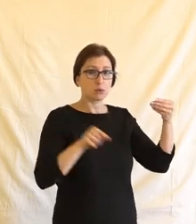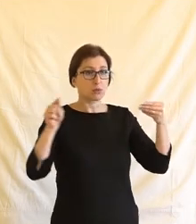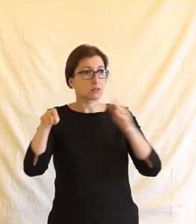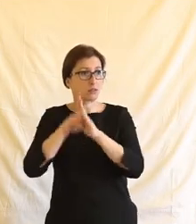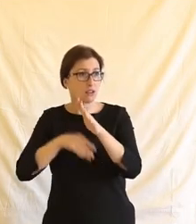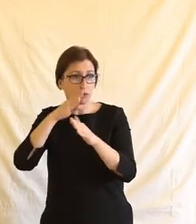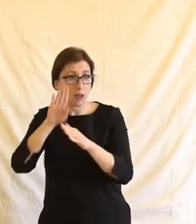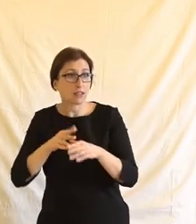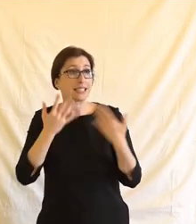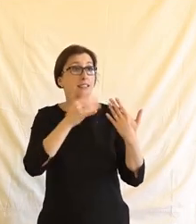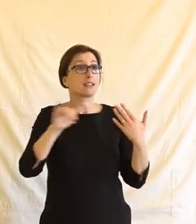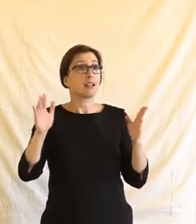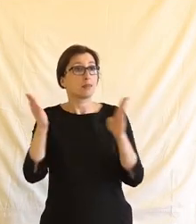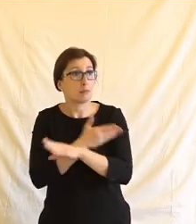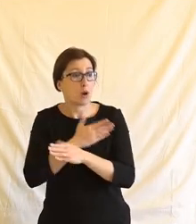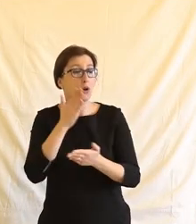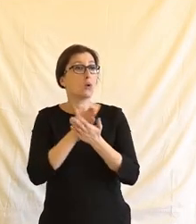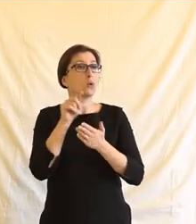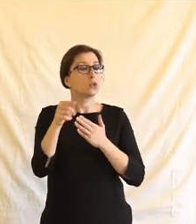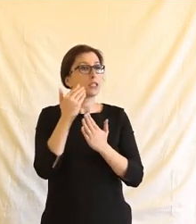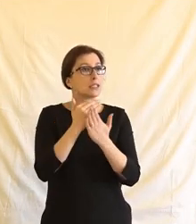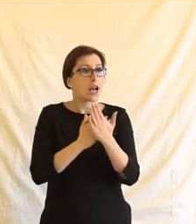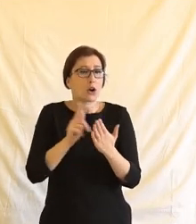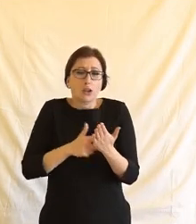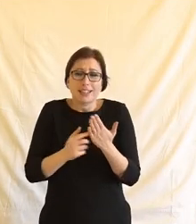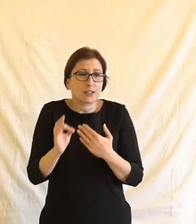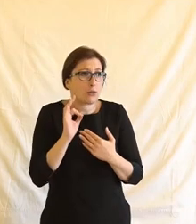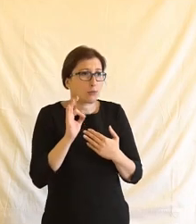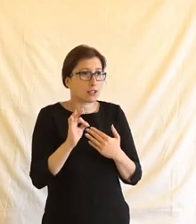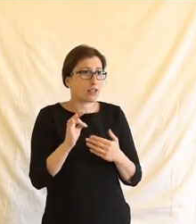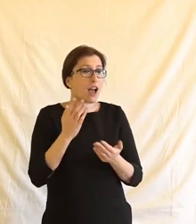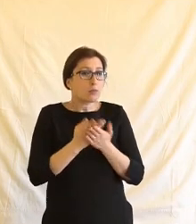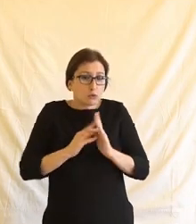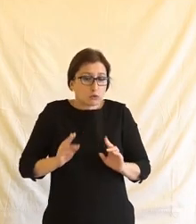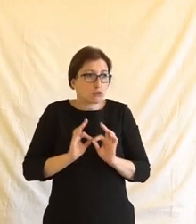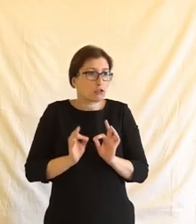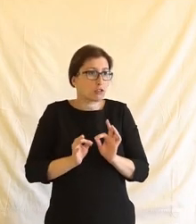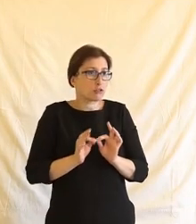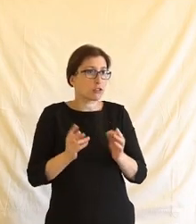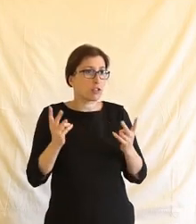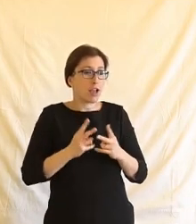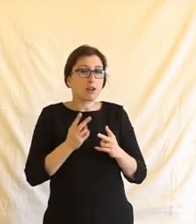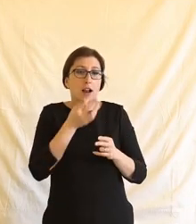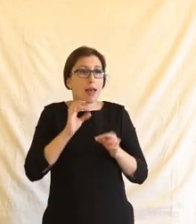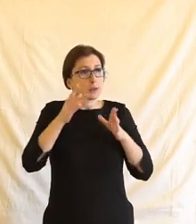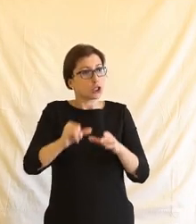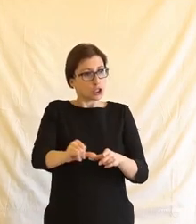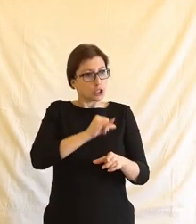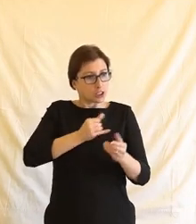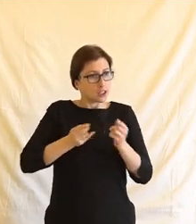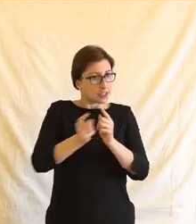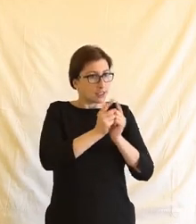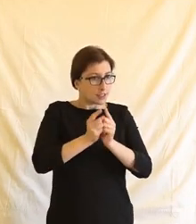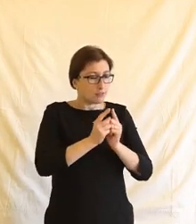a my budeme o 10 let dál, budeme vědět, že ten zákon nebyl dobrý a mohli jsme to ušetřit právě tím, že bychom vedli jako otevřenější debaty.